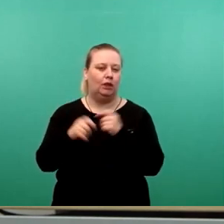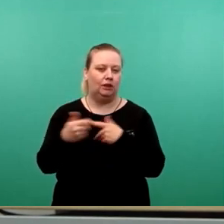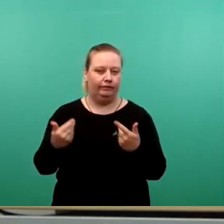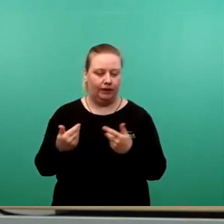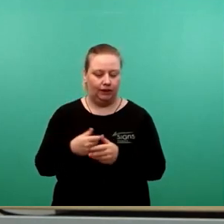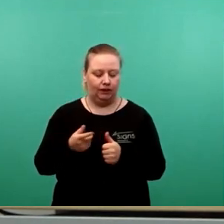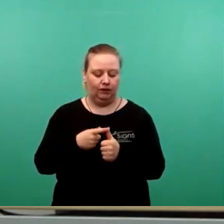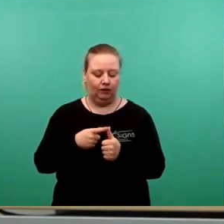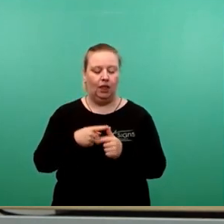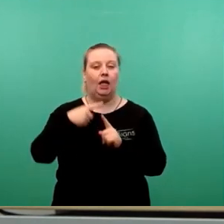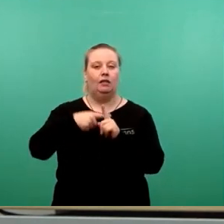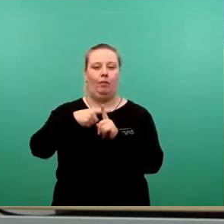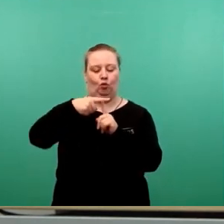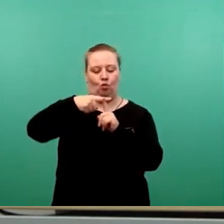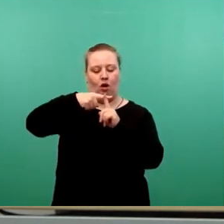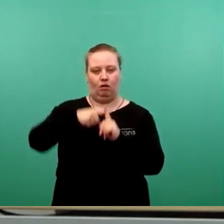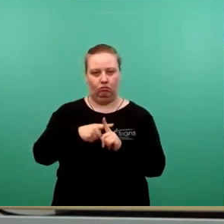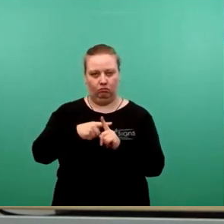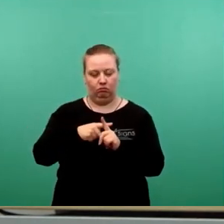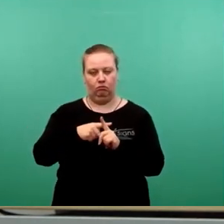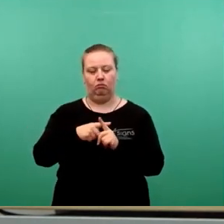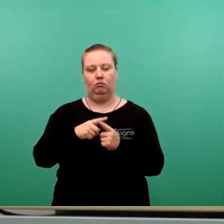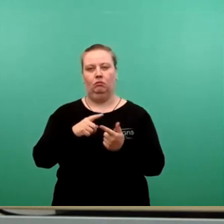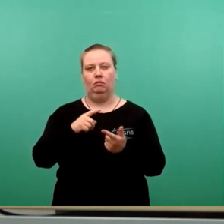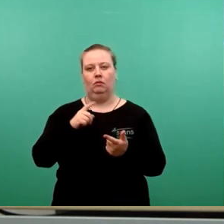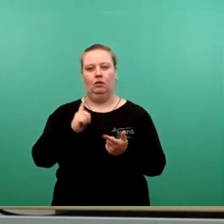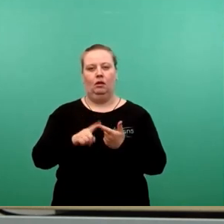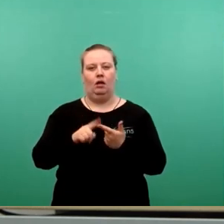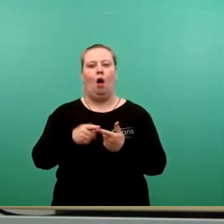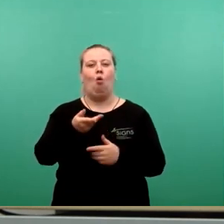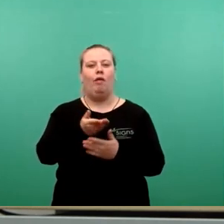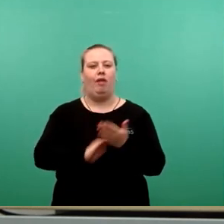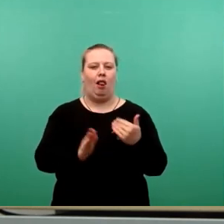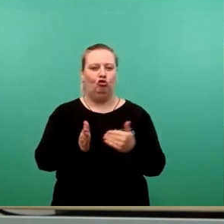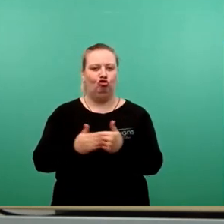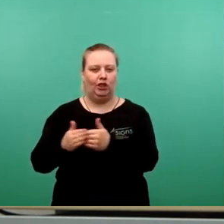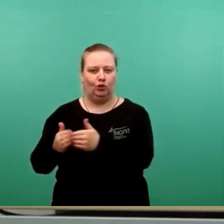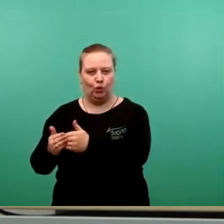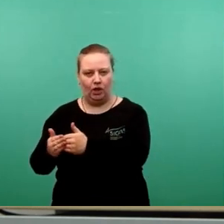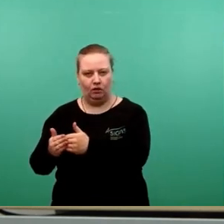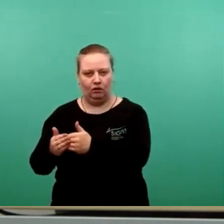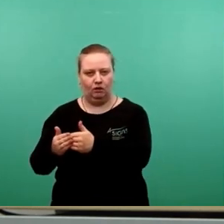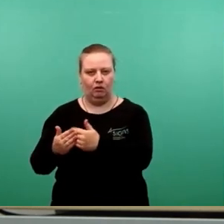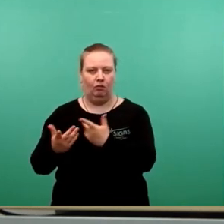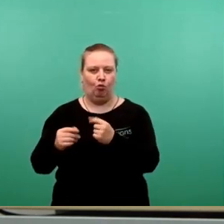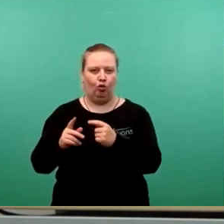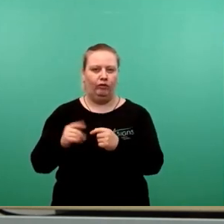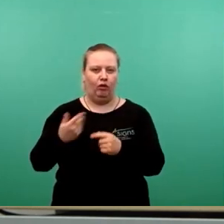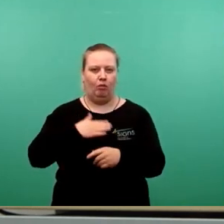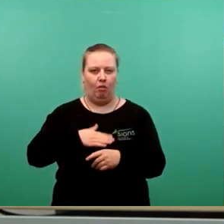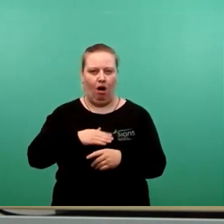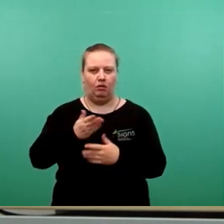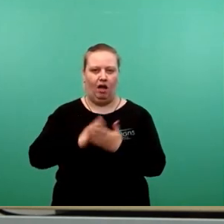Es hat Temperaturabsenkungen gegeben, es hat ja Teilschließungen zeitweise von Bädern und